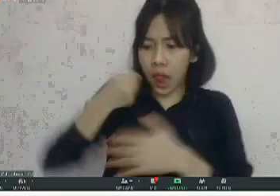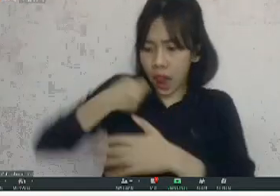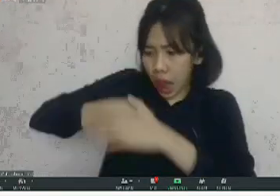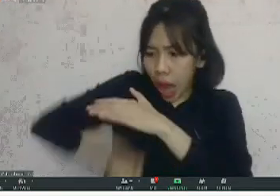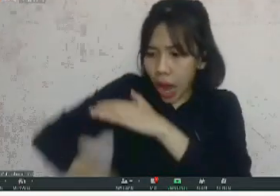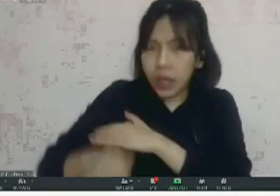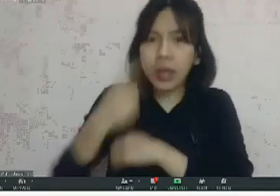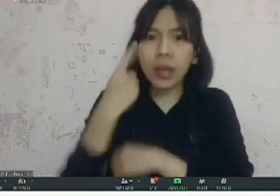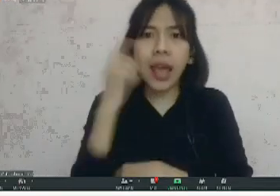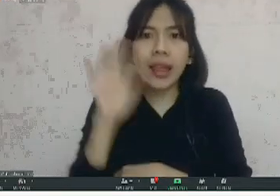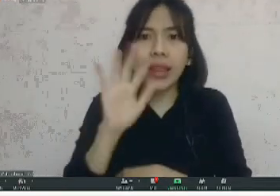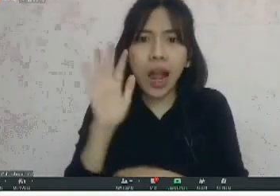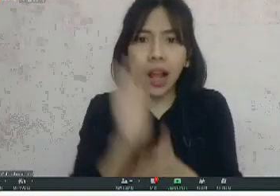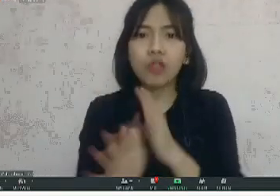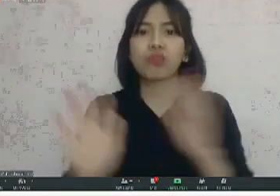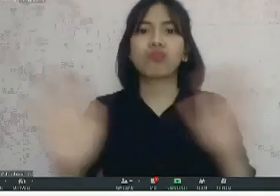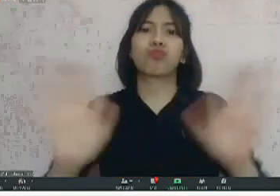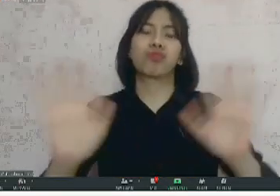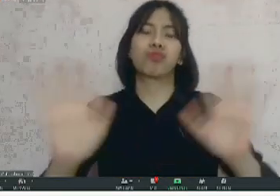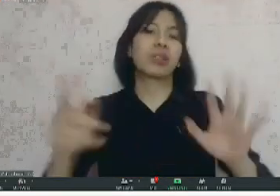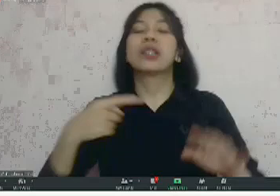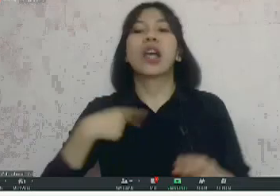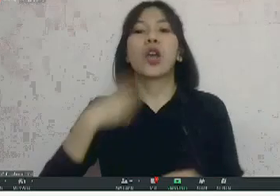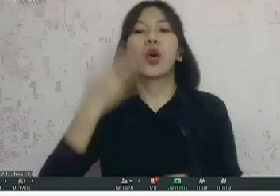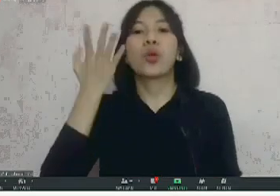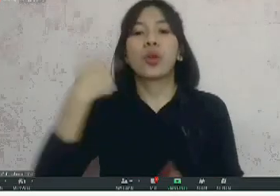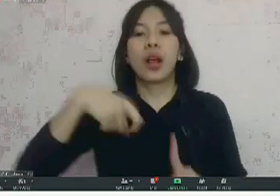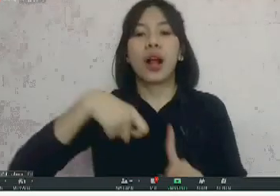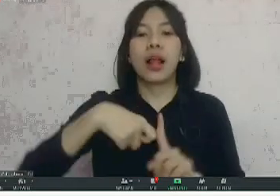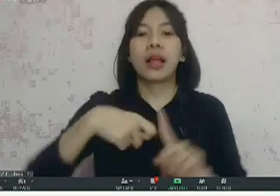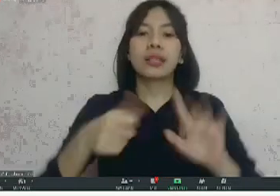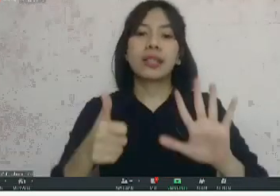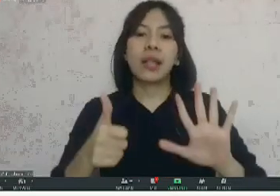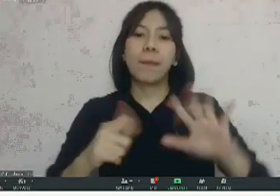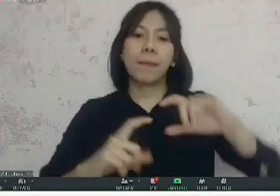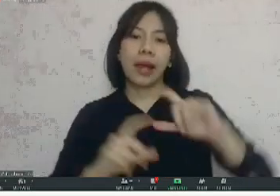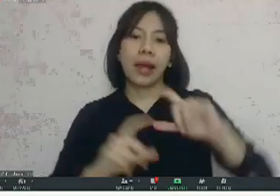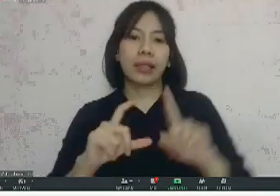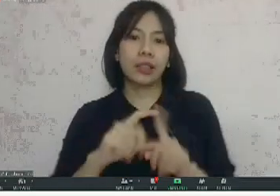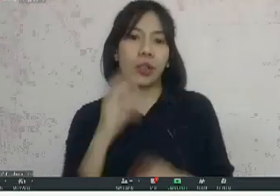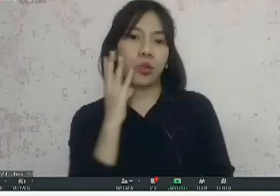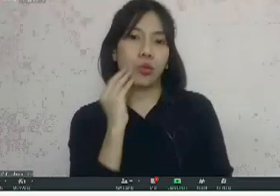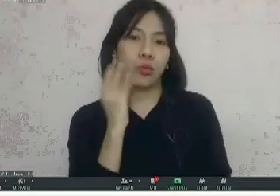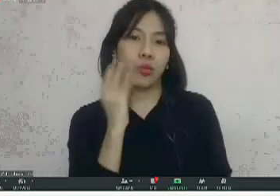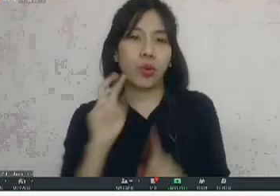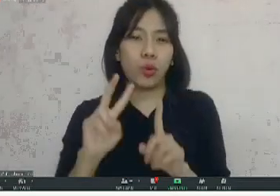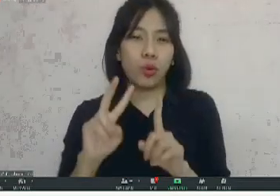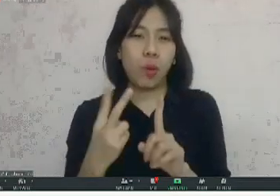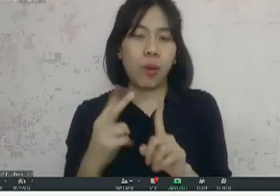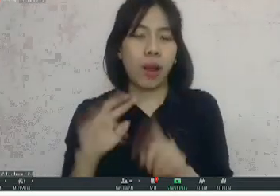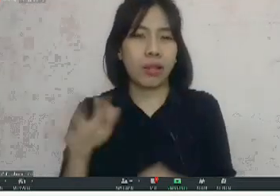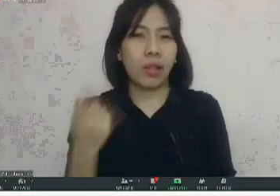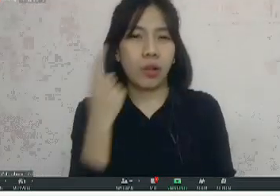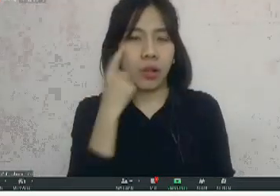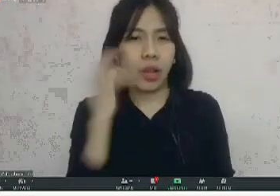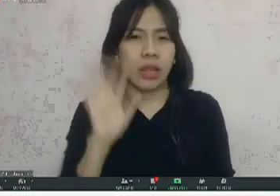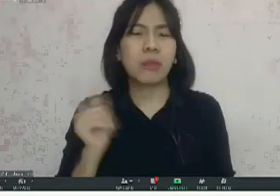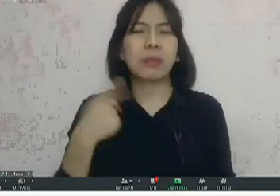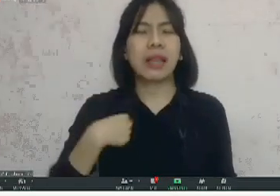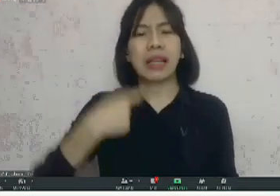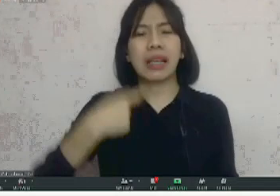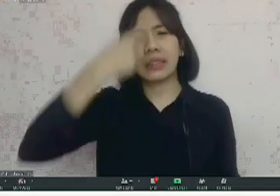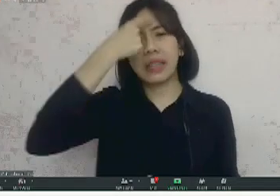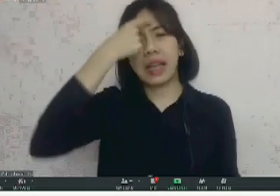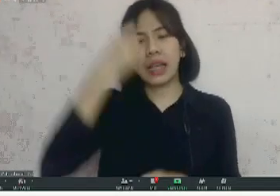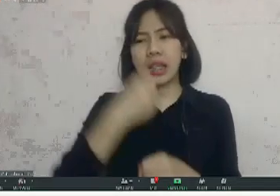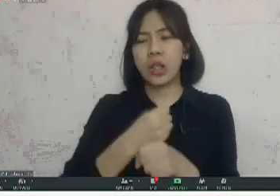tapi dari kelas 6 SD umur 12 tahun kalau kata dokter sih ya kadang kena glukoma, tosoplasma